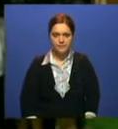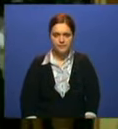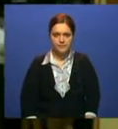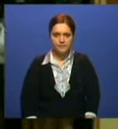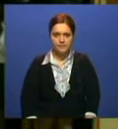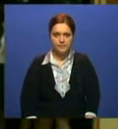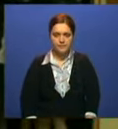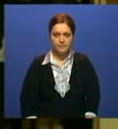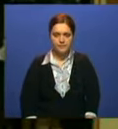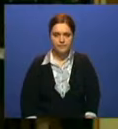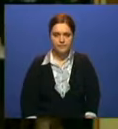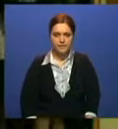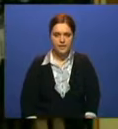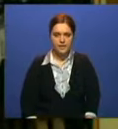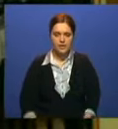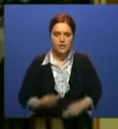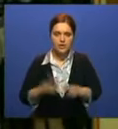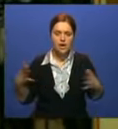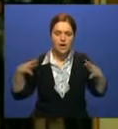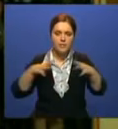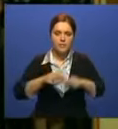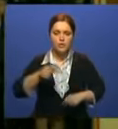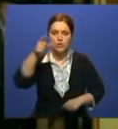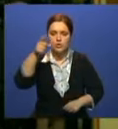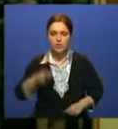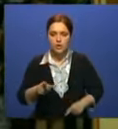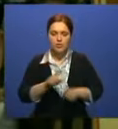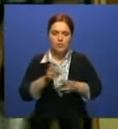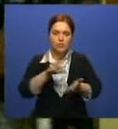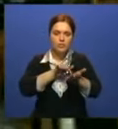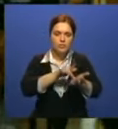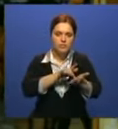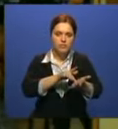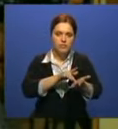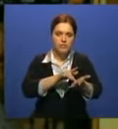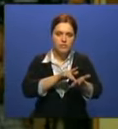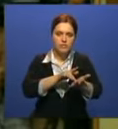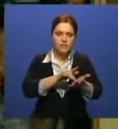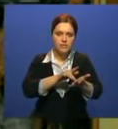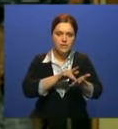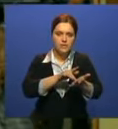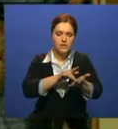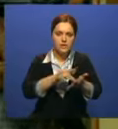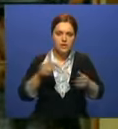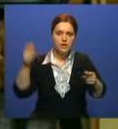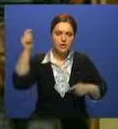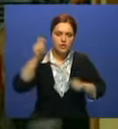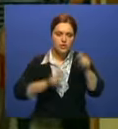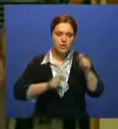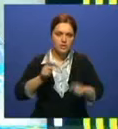направлений, когда объединяет людей, объединяет детей именно в походах, в экспедициях и в слетах.